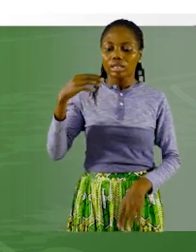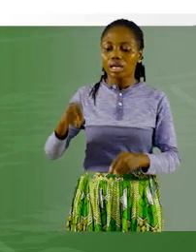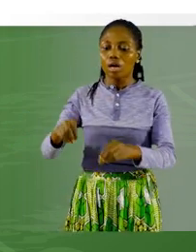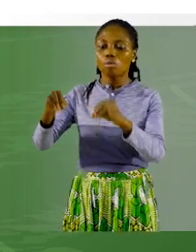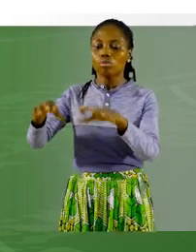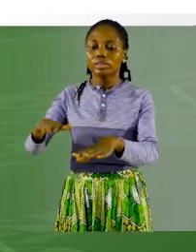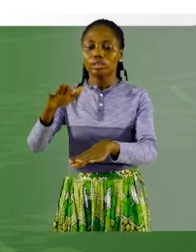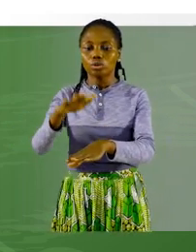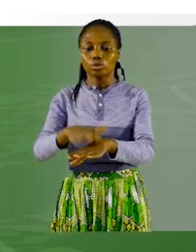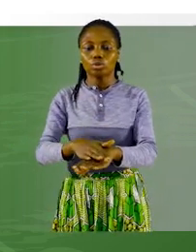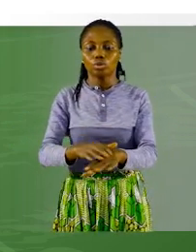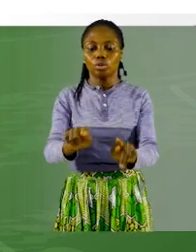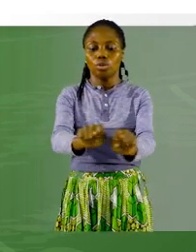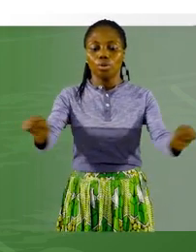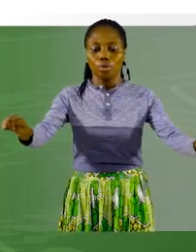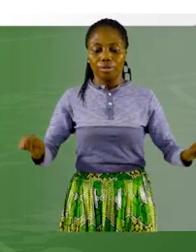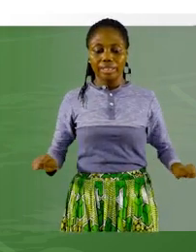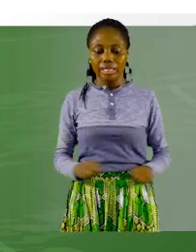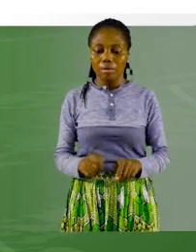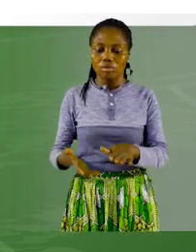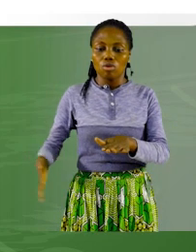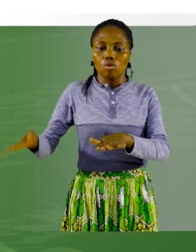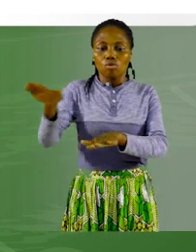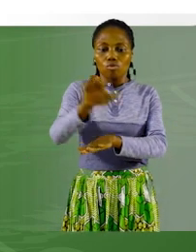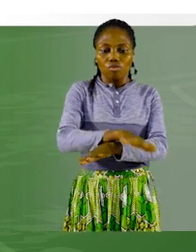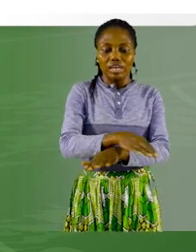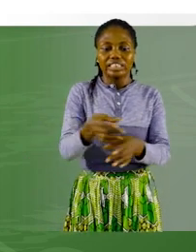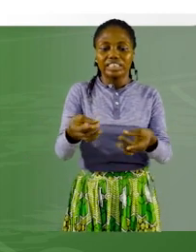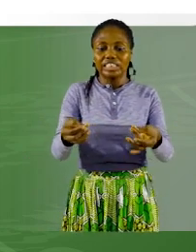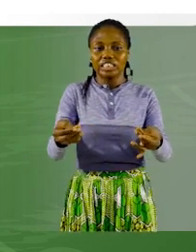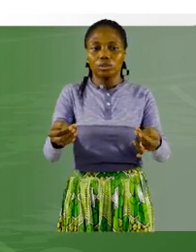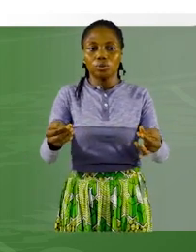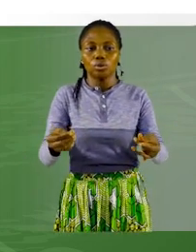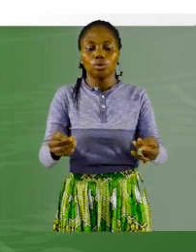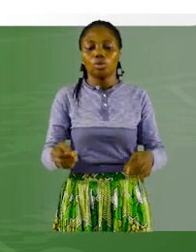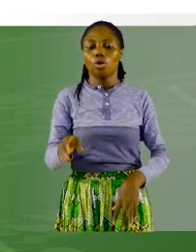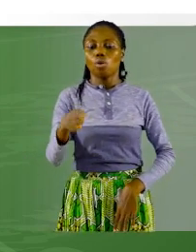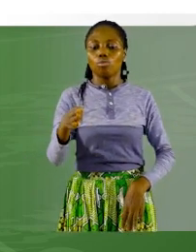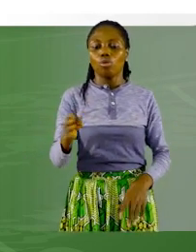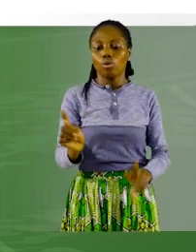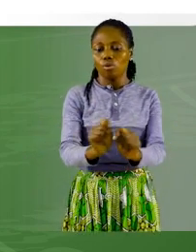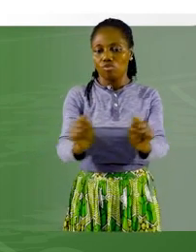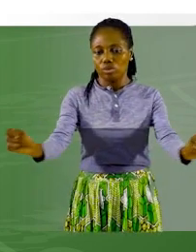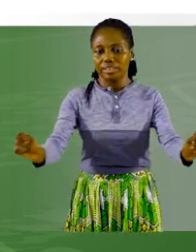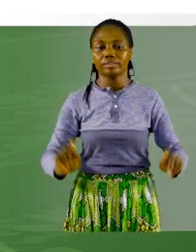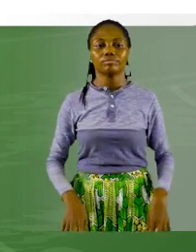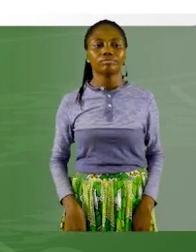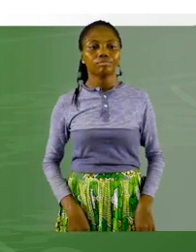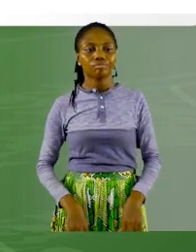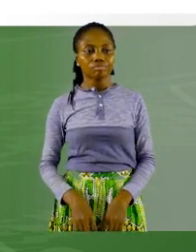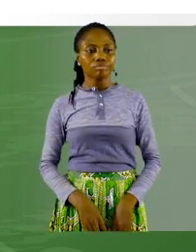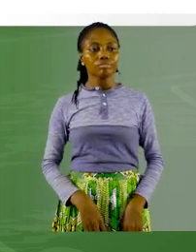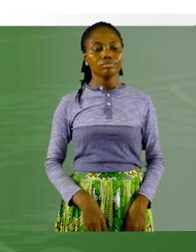sur une table couvête d'une nappe bleue foncée. En